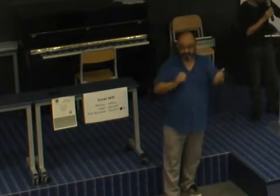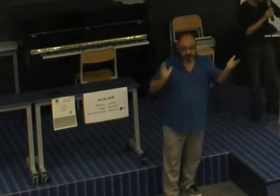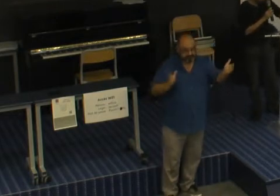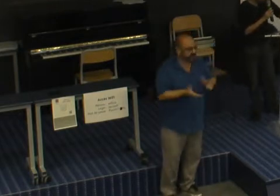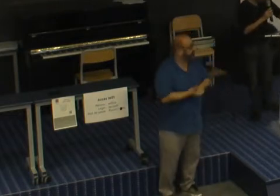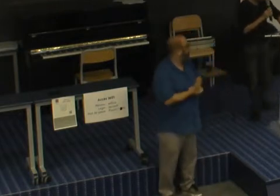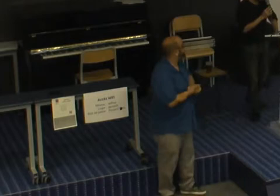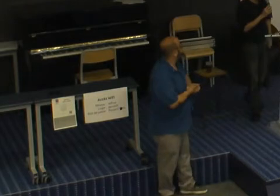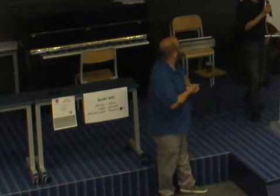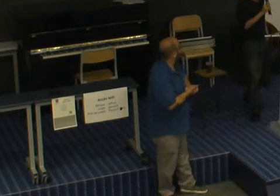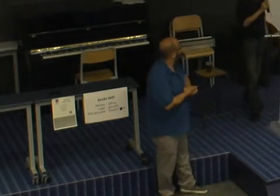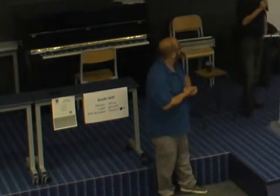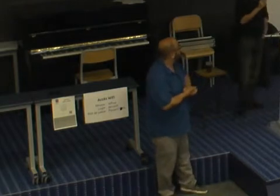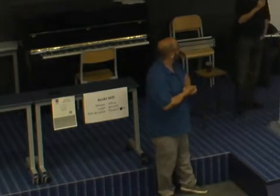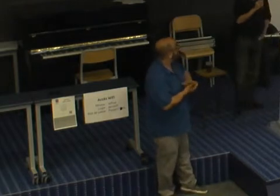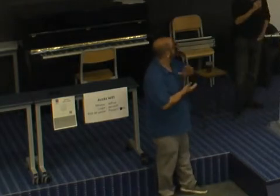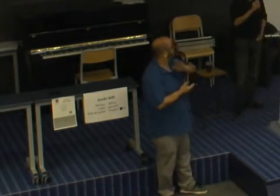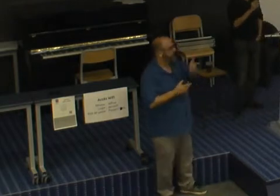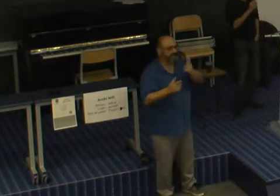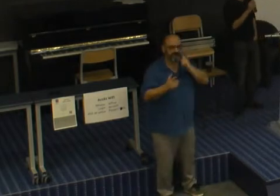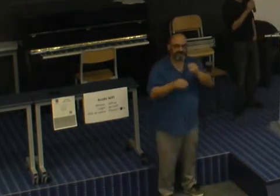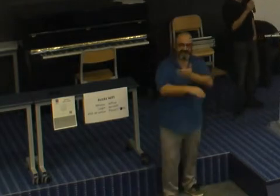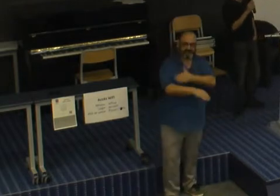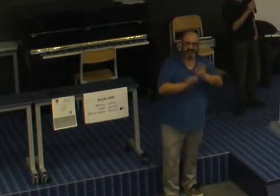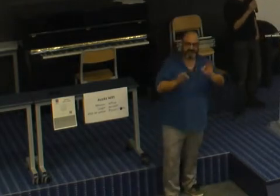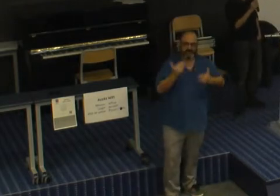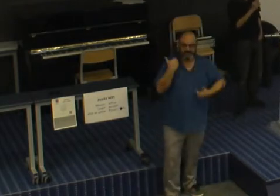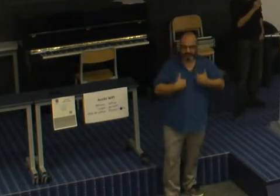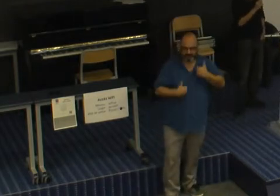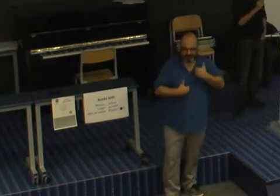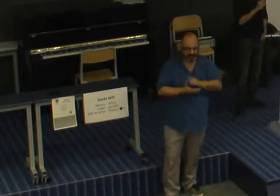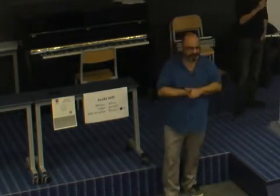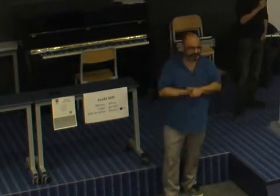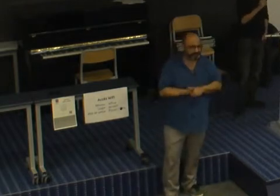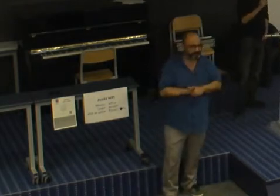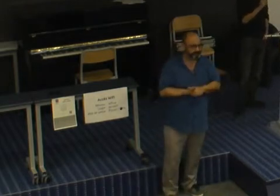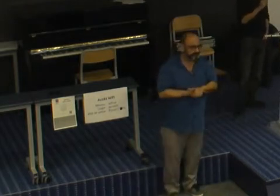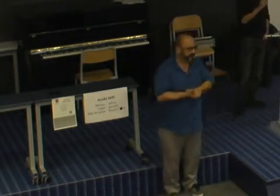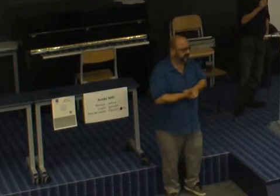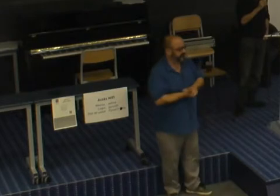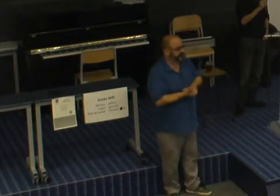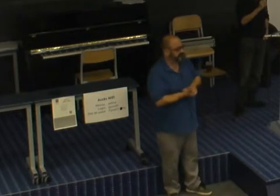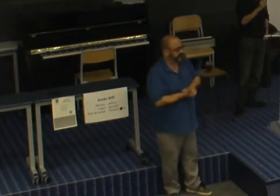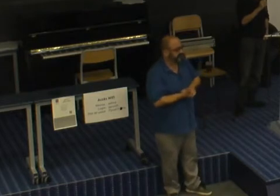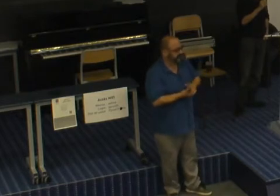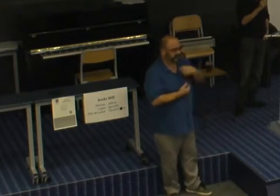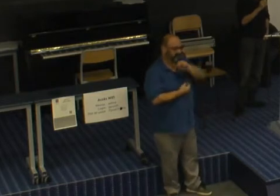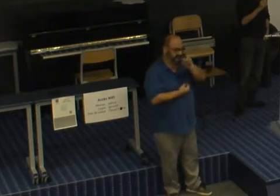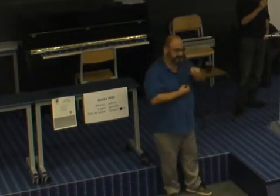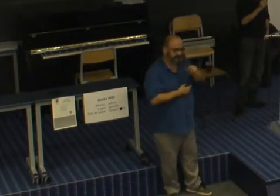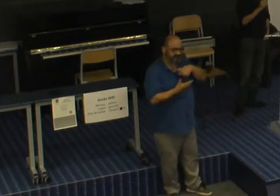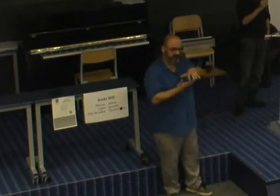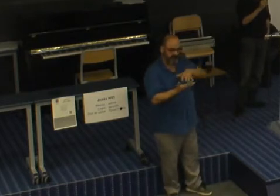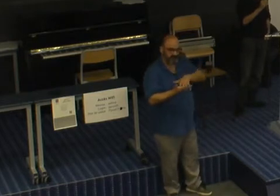Un autre type de discrimination, la discrimination vers les handicapés. Alors, moi, j'ai regardé un rapport du Défenseur des Droits